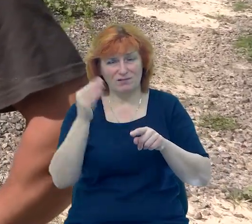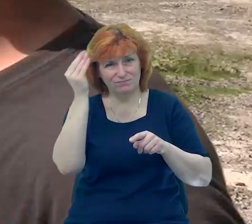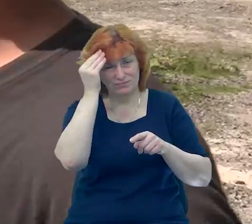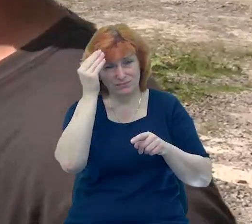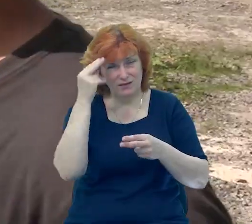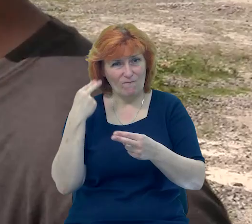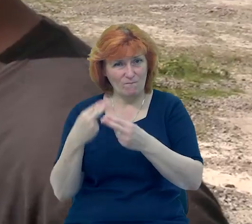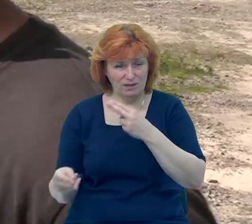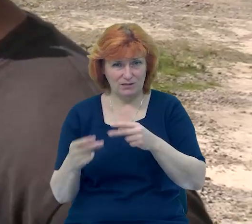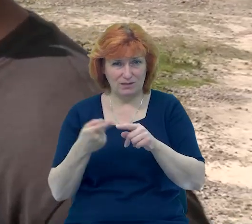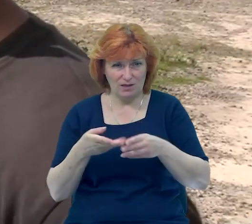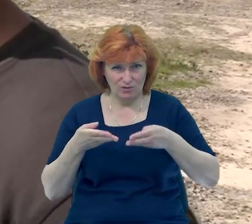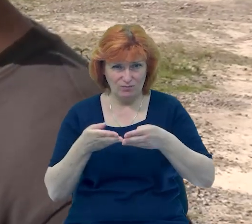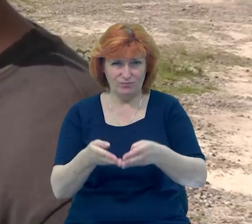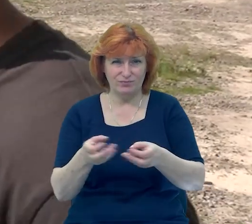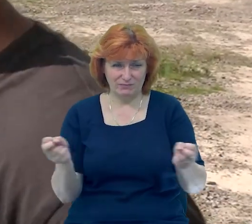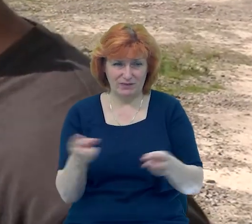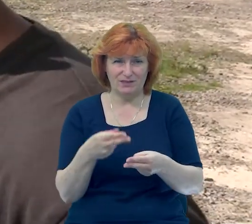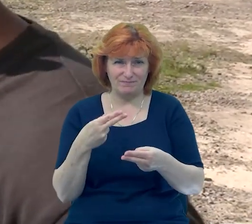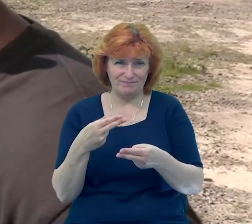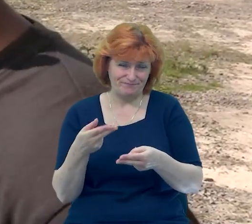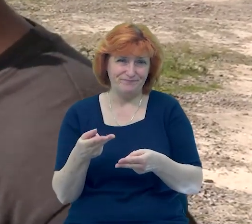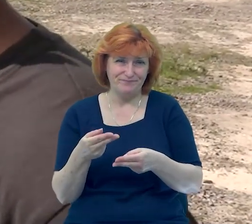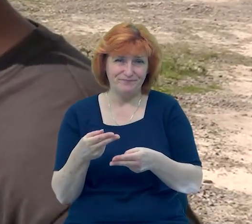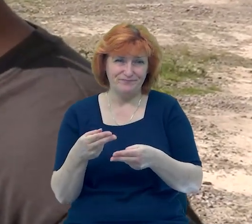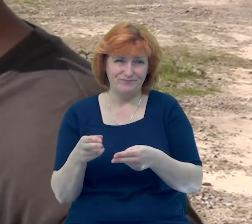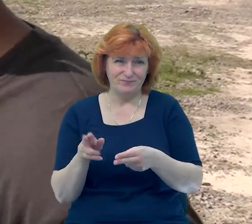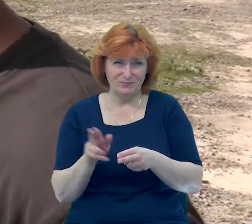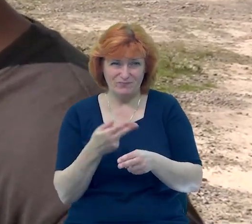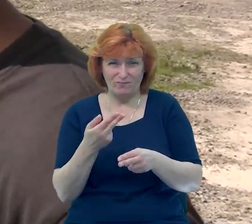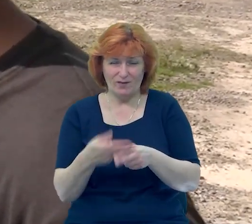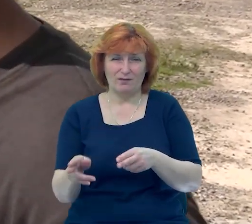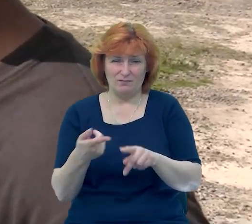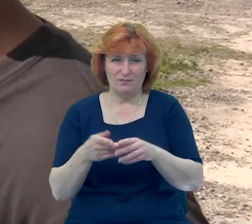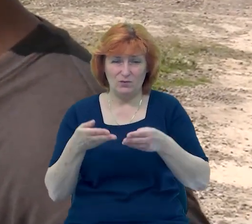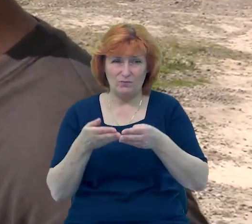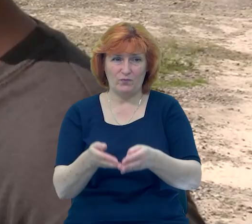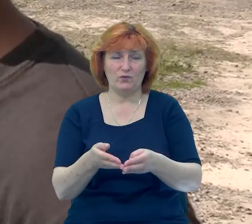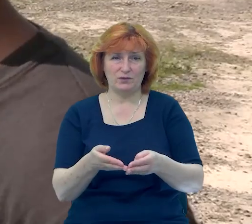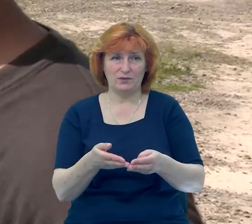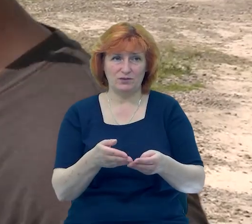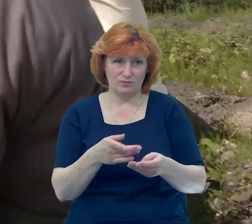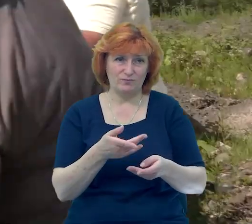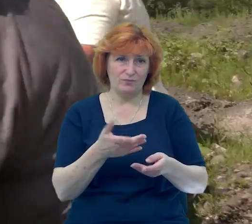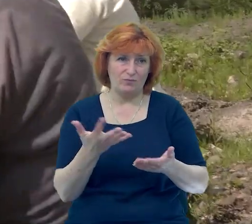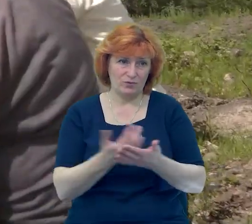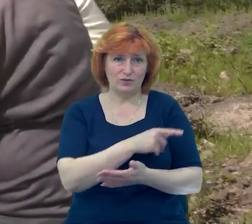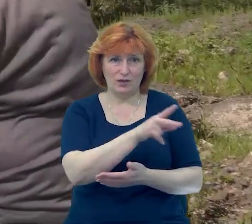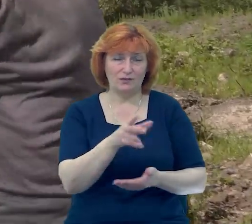староста. Думаю так спеціально, щоб на зло не старості, а на зло людям зробили.